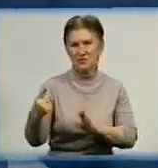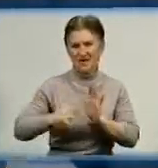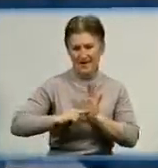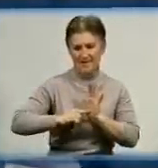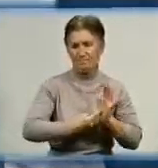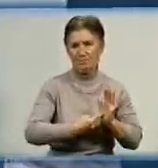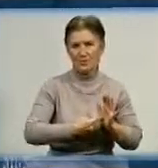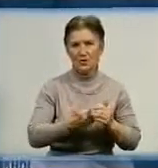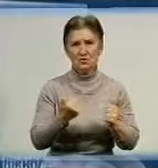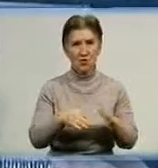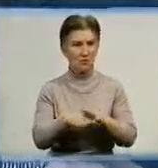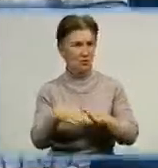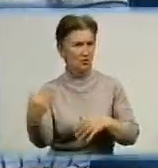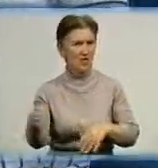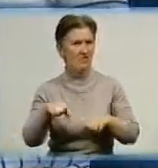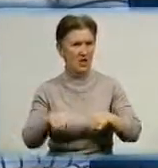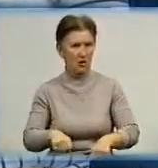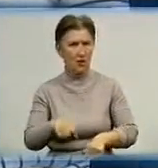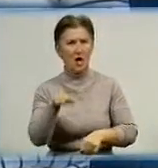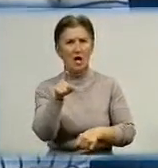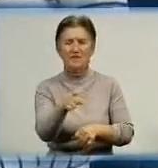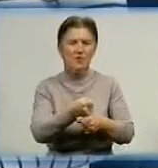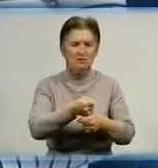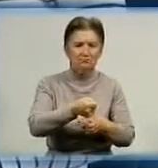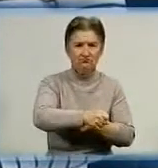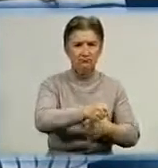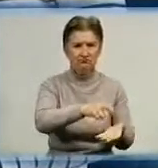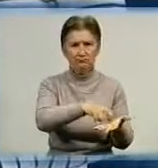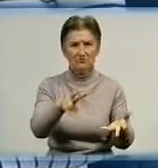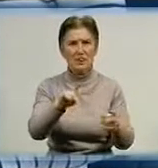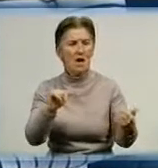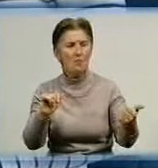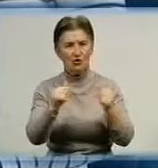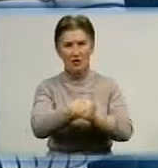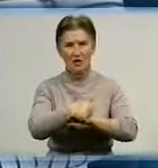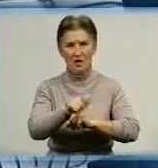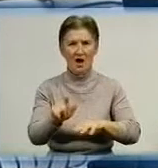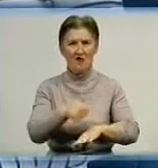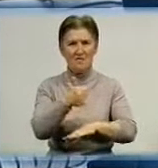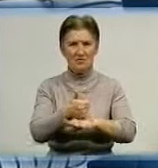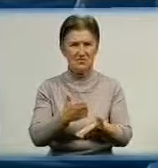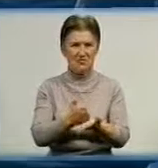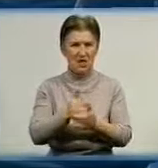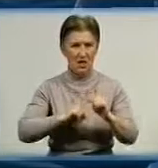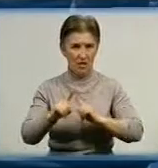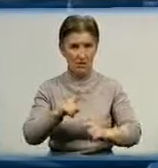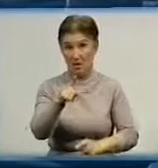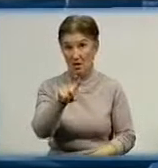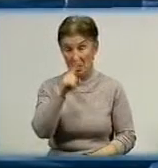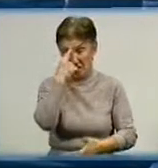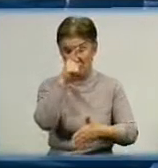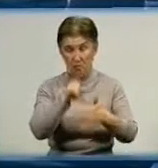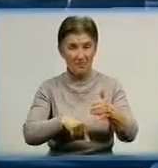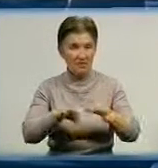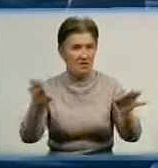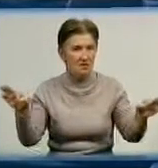боку влади. Буцімто його змушують знятися з перегонів в обмін на посаду в міській раді. Костянтин Яриніч запевнив, ні